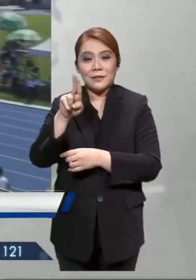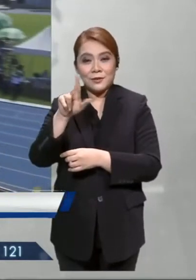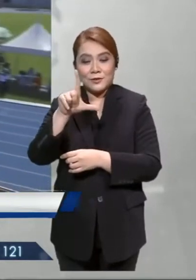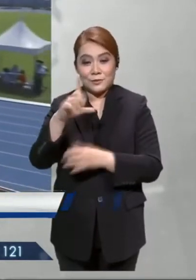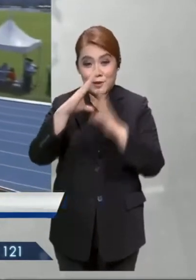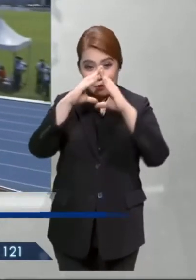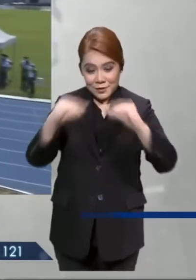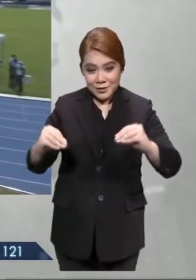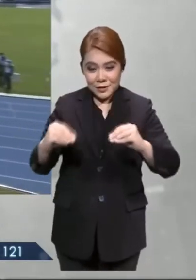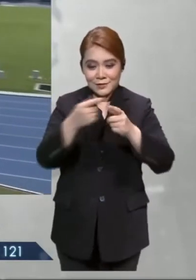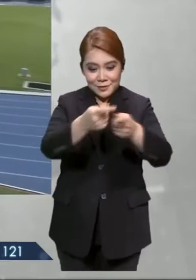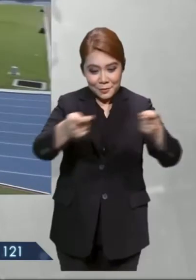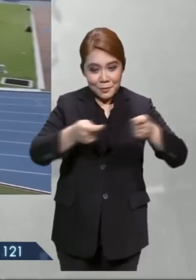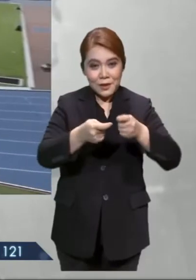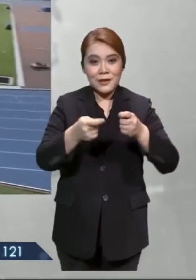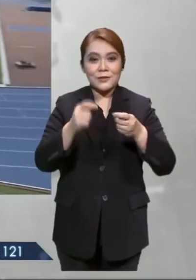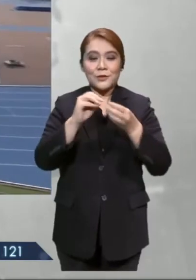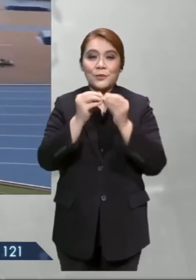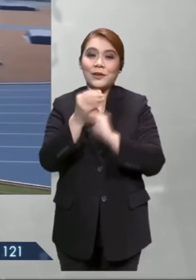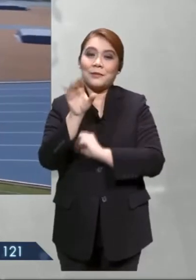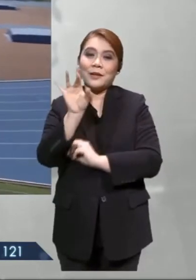kedudukan di tempat ke-8.